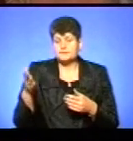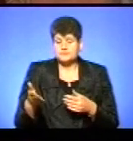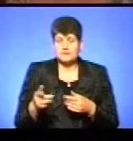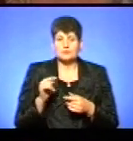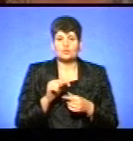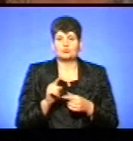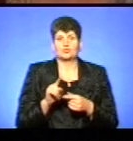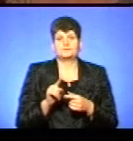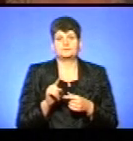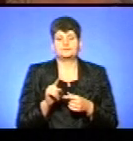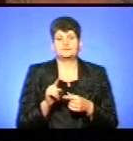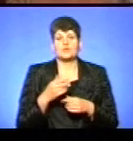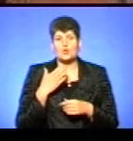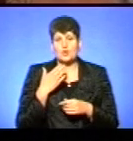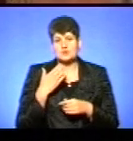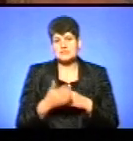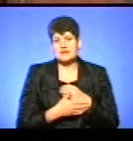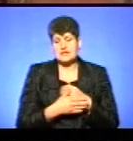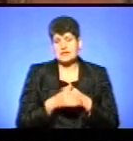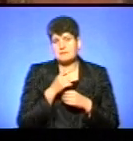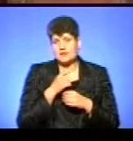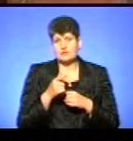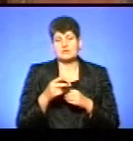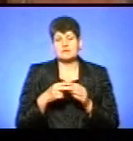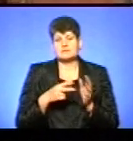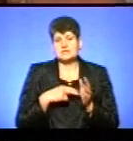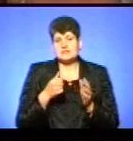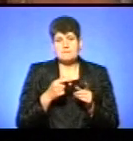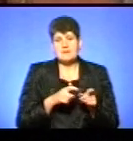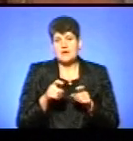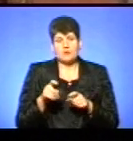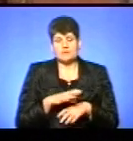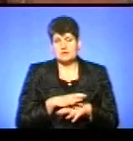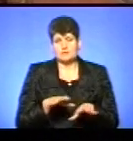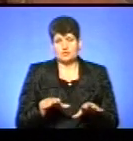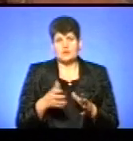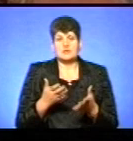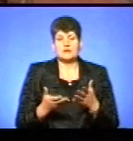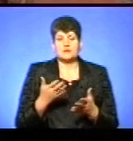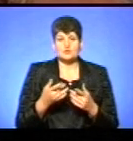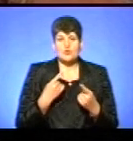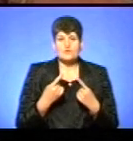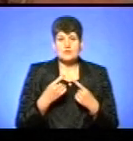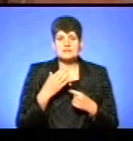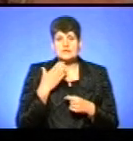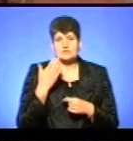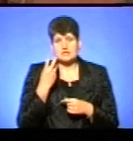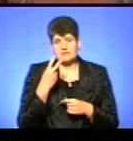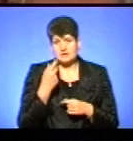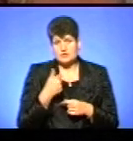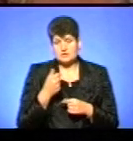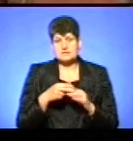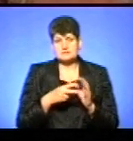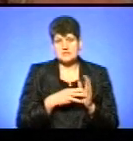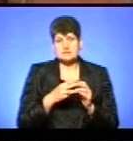за сам останній період, за 18-й рік, переходів не було. Але, якщо говорити за останні два роки, за 17